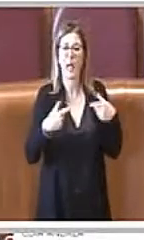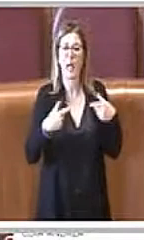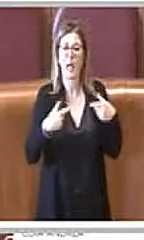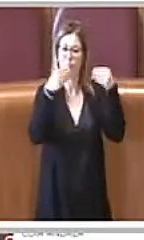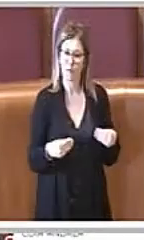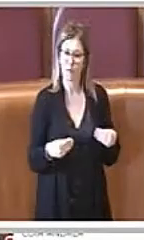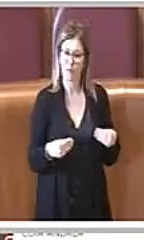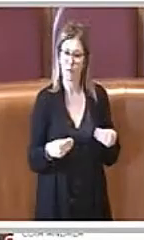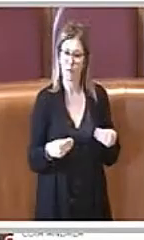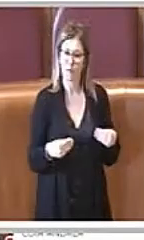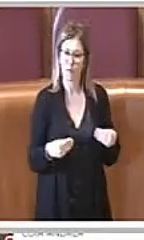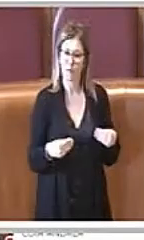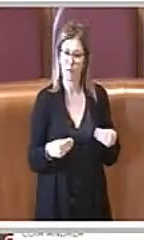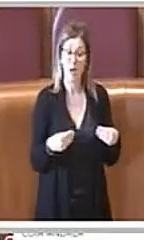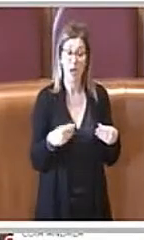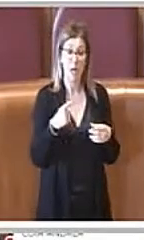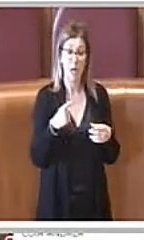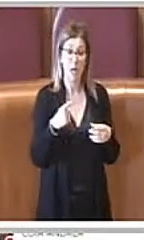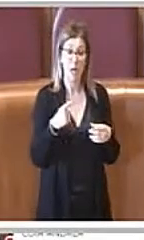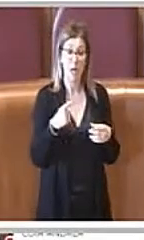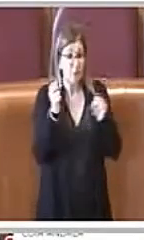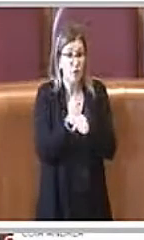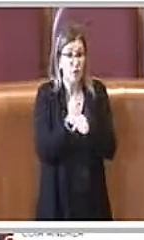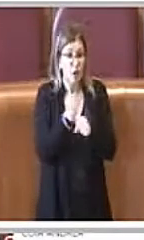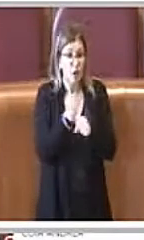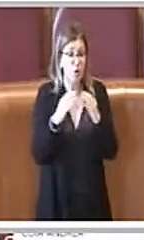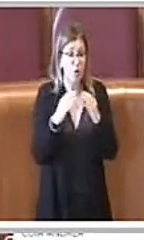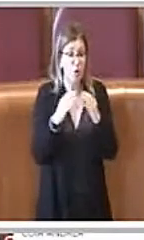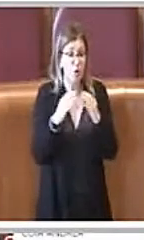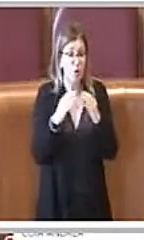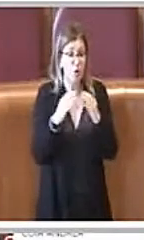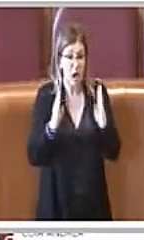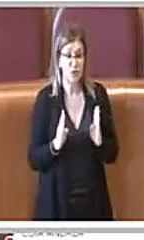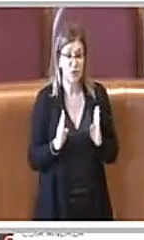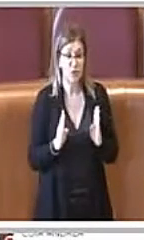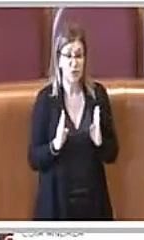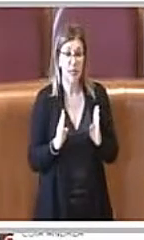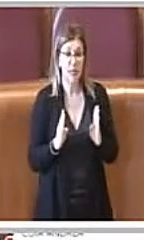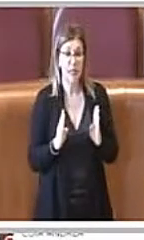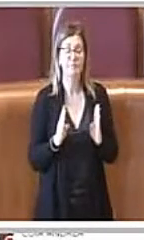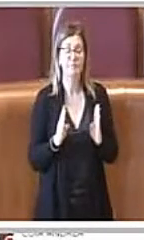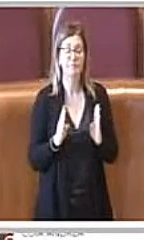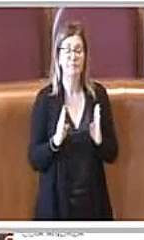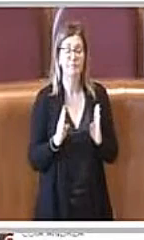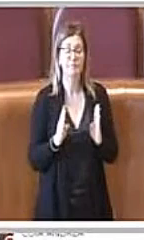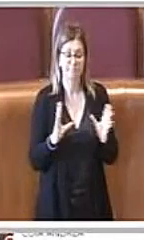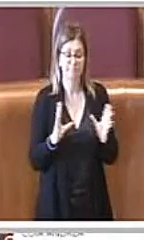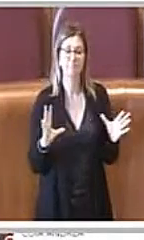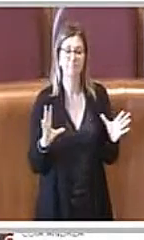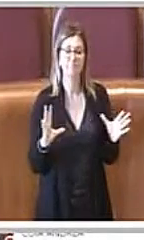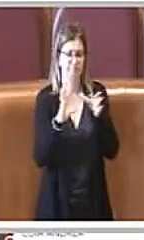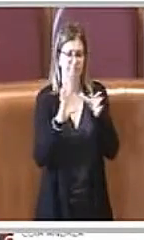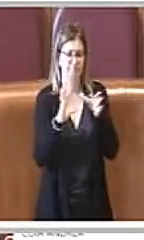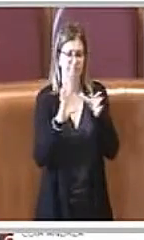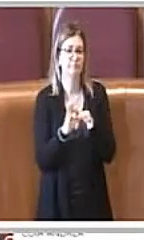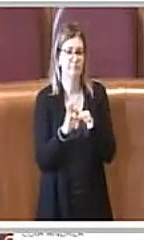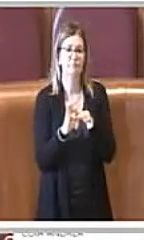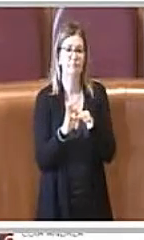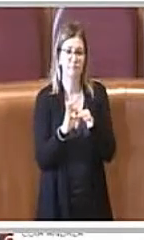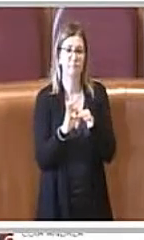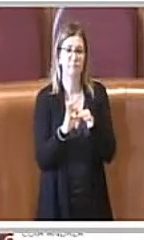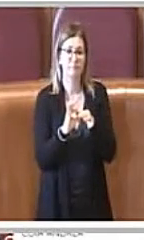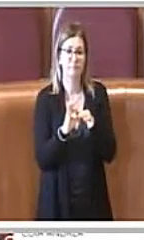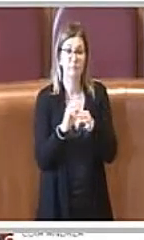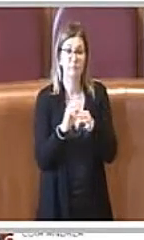Il tema del lavoro agile è un tema che forse sta sicuramente interconnesso, ma non è l'obiettivo